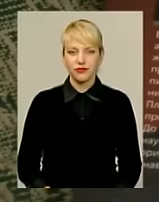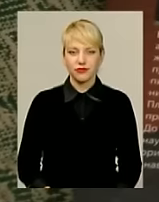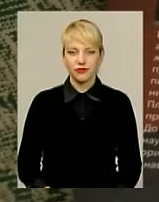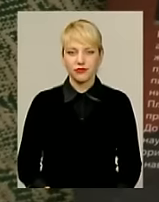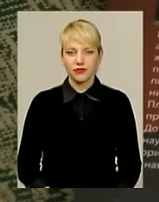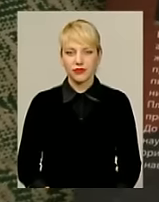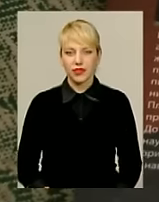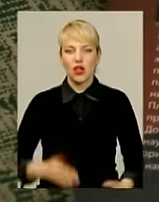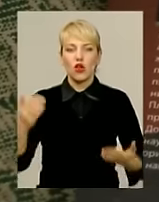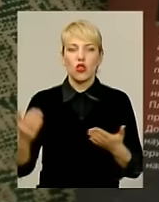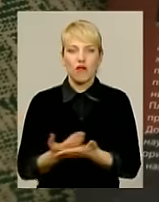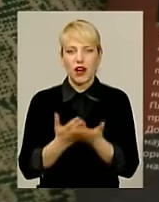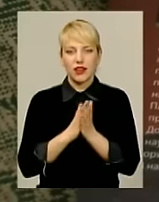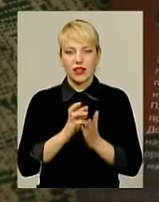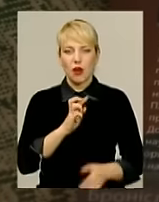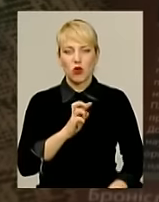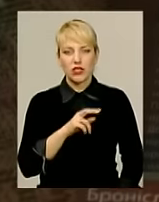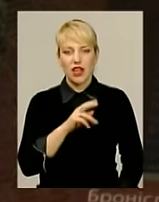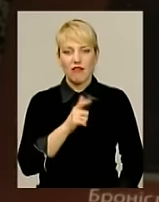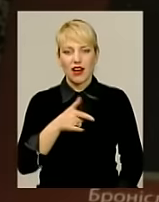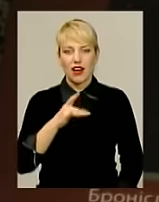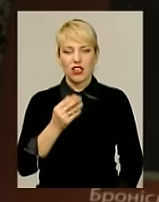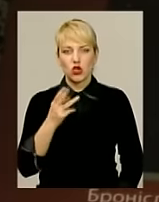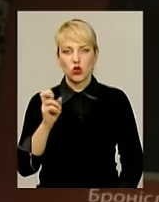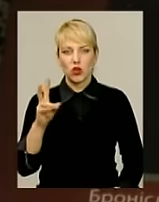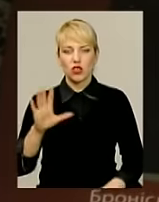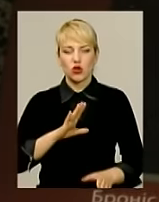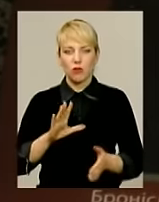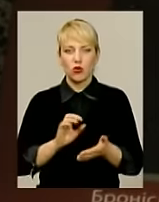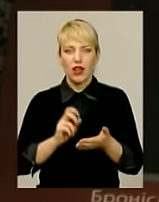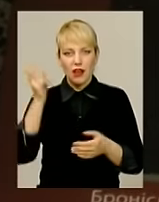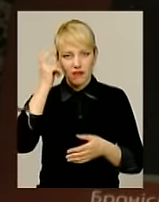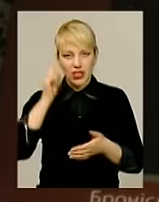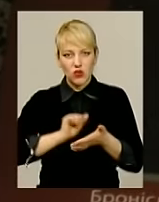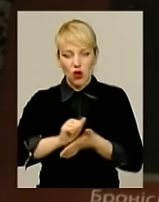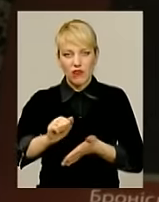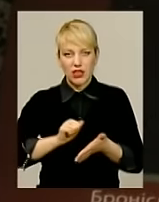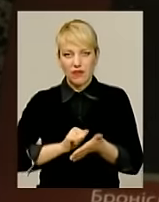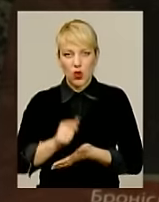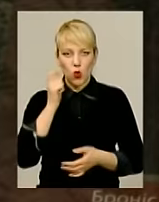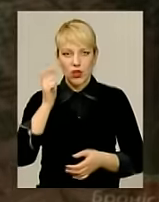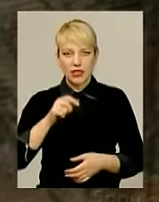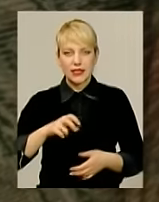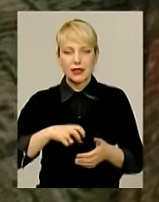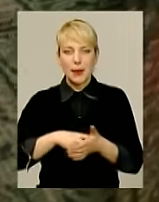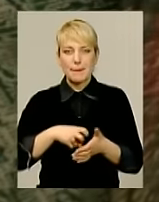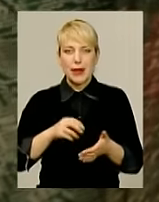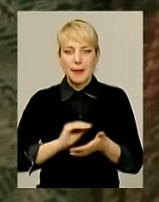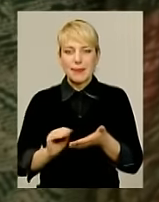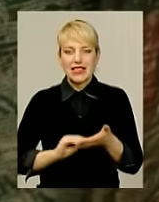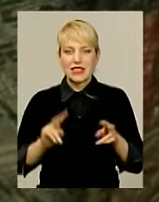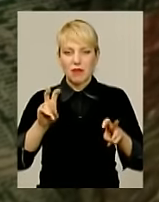Нова книга Броніслава Грищука, що вийшла у київському видавництві «Український письменник», має дещо